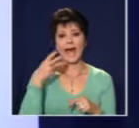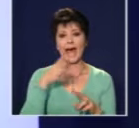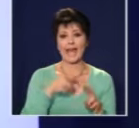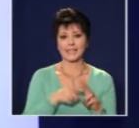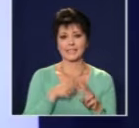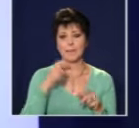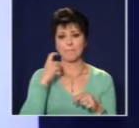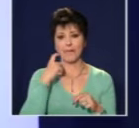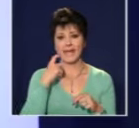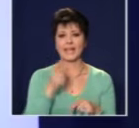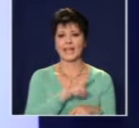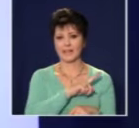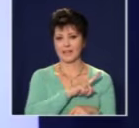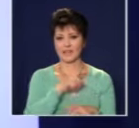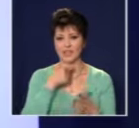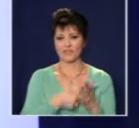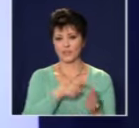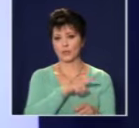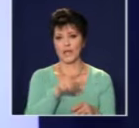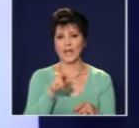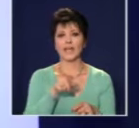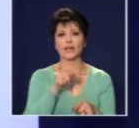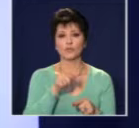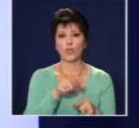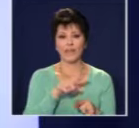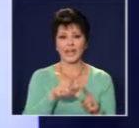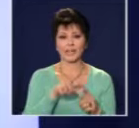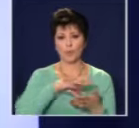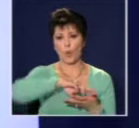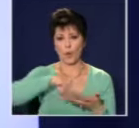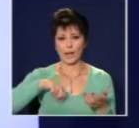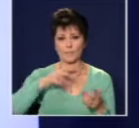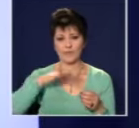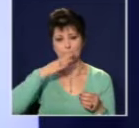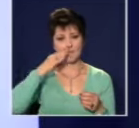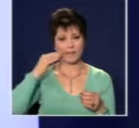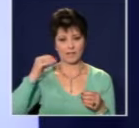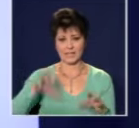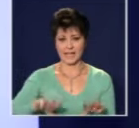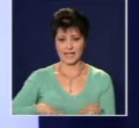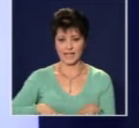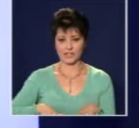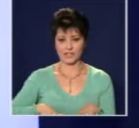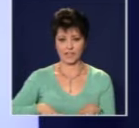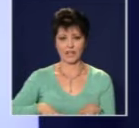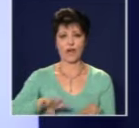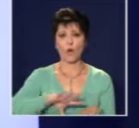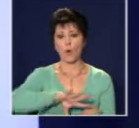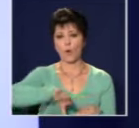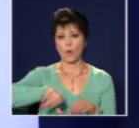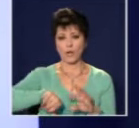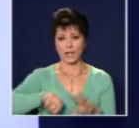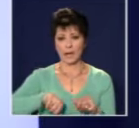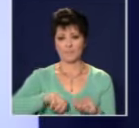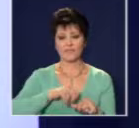твърдо не. Това е един формат, който ограбва българския гражданин. Ограбва всяко едно семейство, всяко едно бебе и всеки един